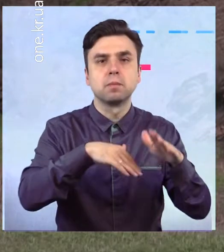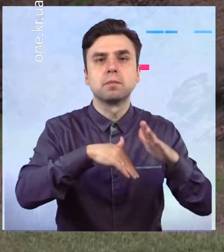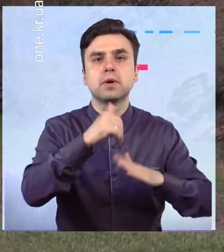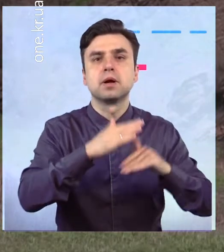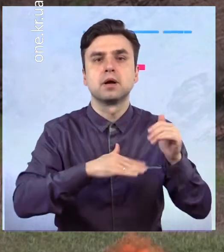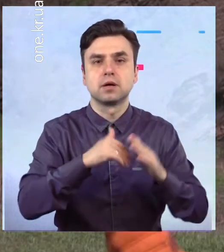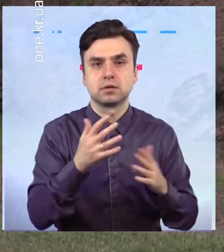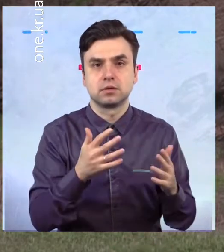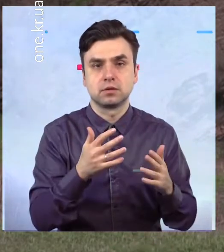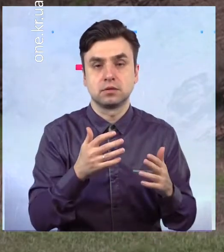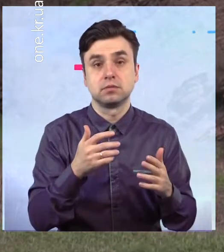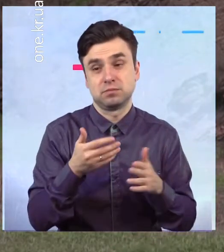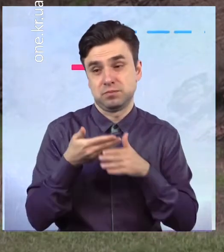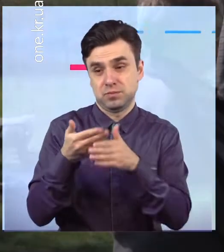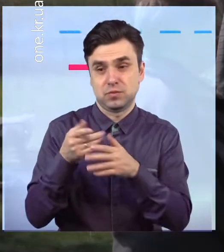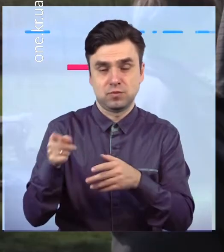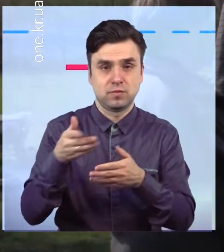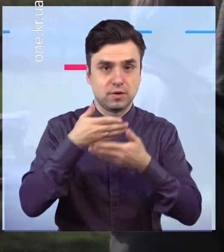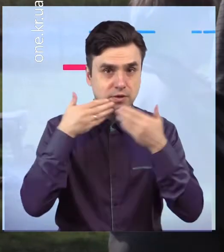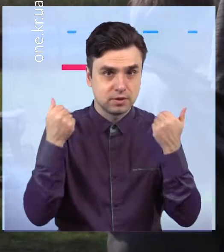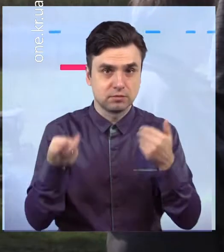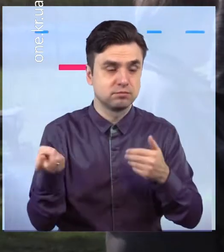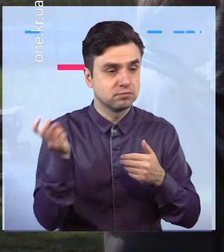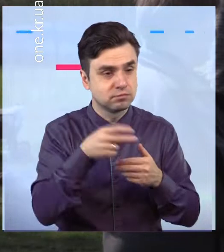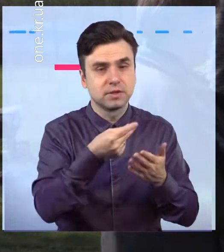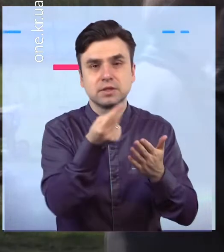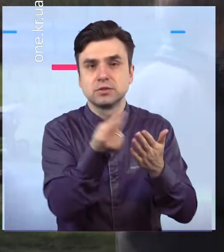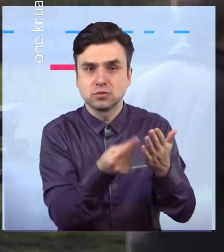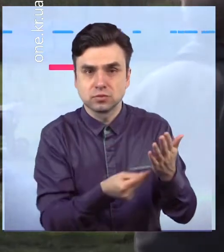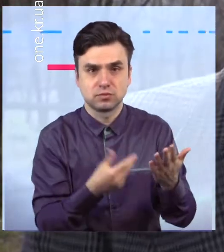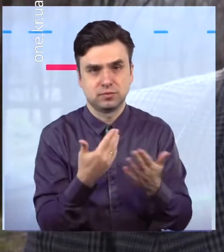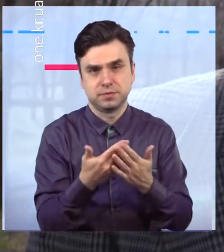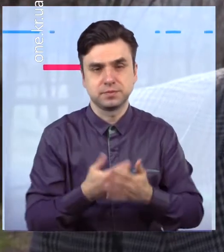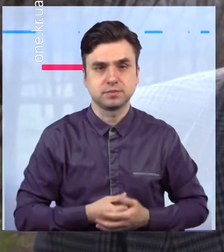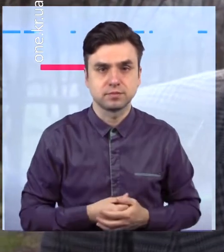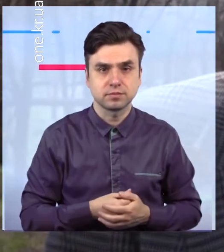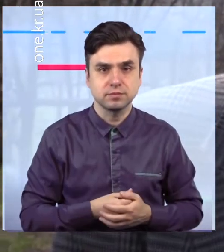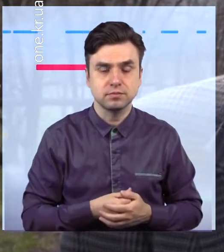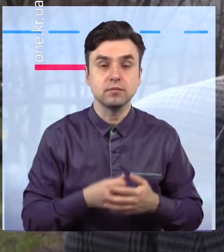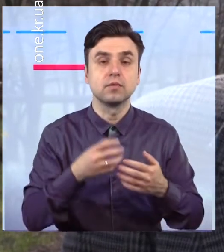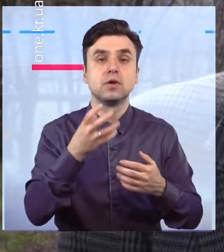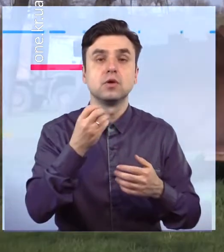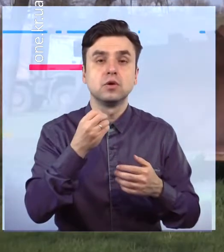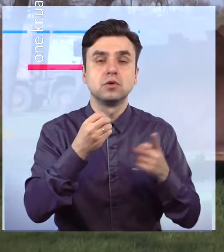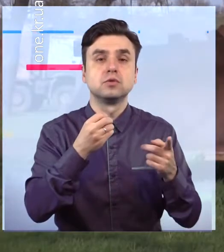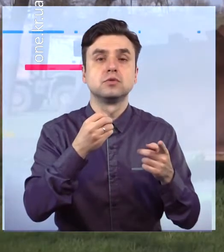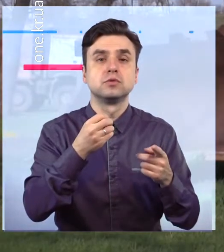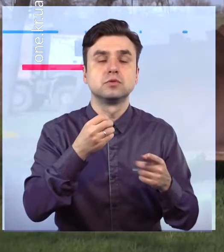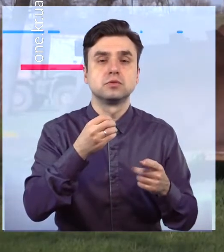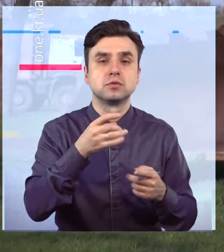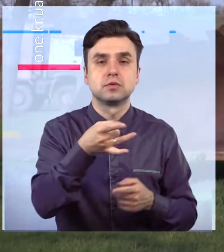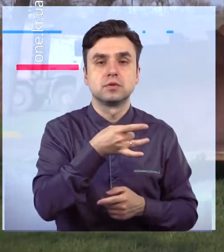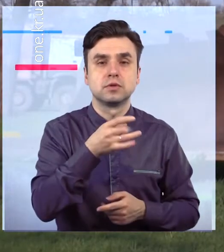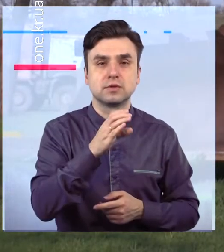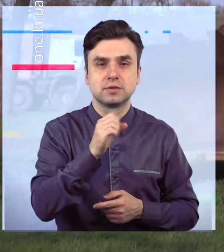хочемо зробити навіть місця для селфі окремі. До проведення екологічної акції долучилися і представники Саксаганської райради, оскільки цей